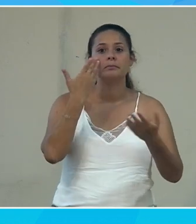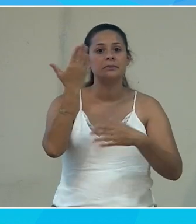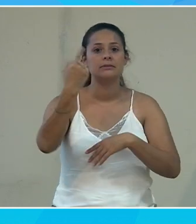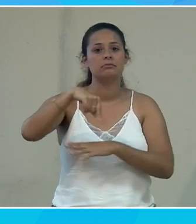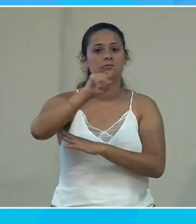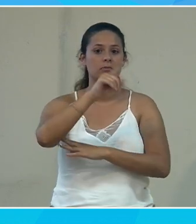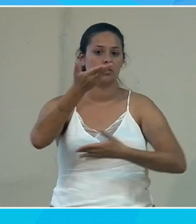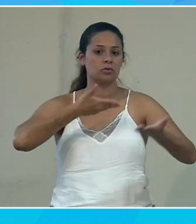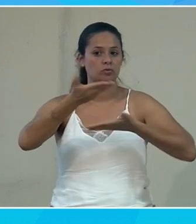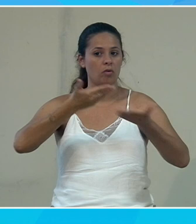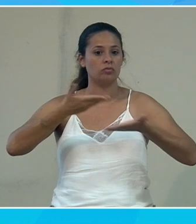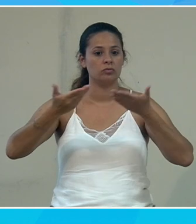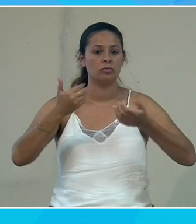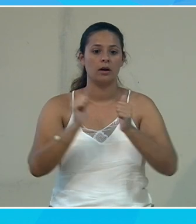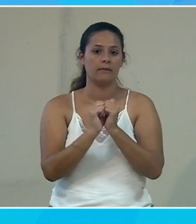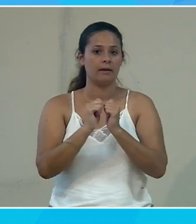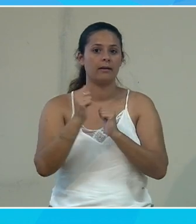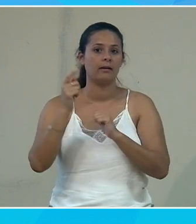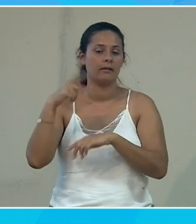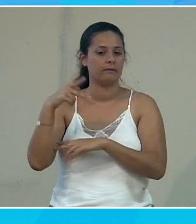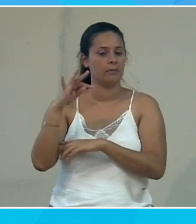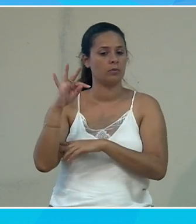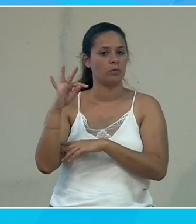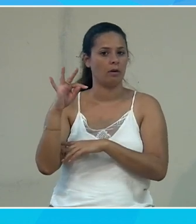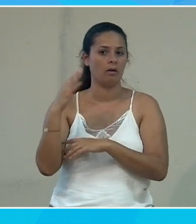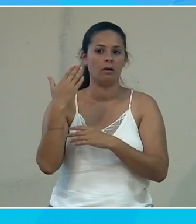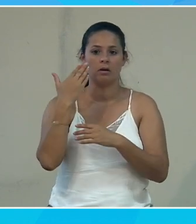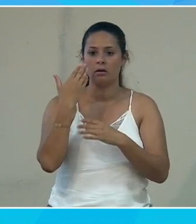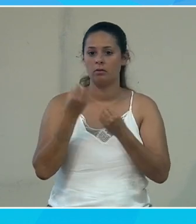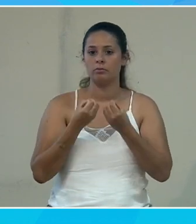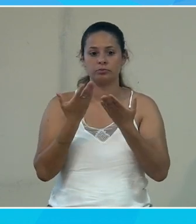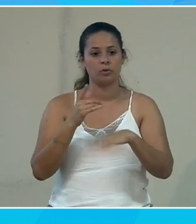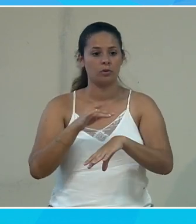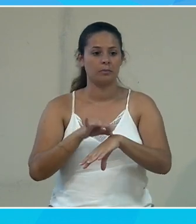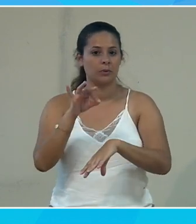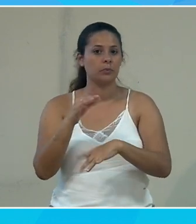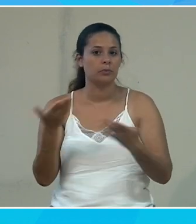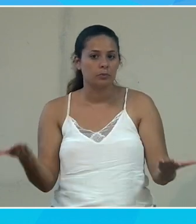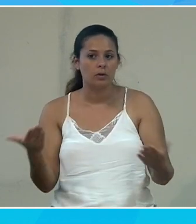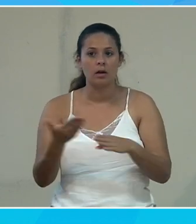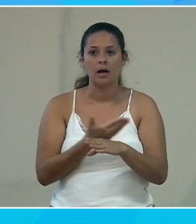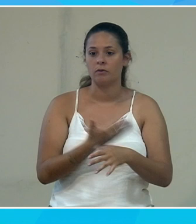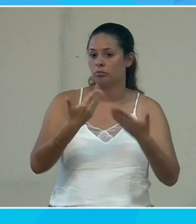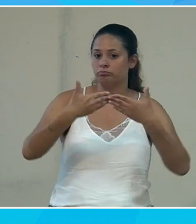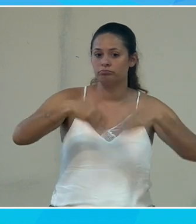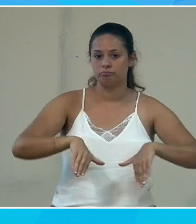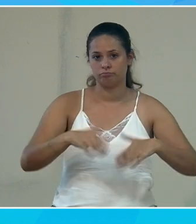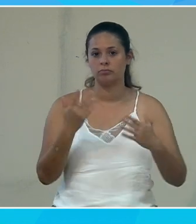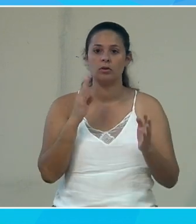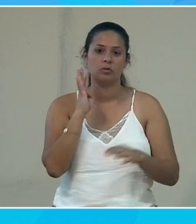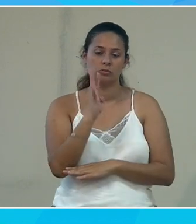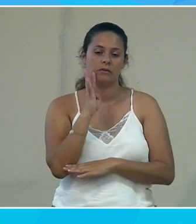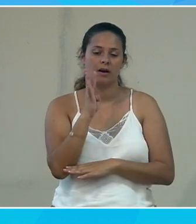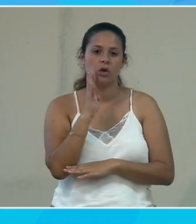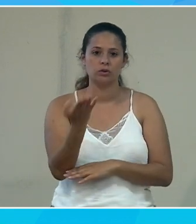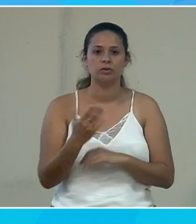que vous puissiez échanger avec Philippe Trottin pendant encore quelques minutes avant de conclure cette conférence